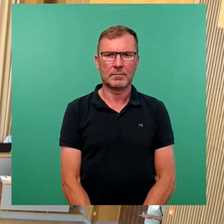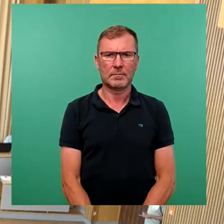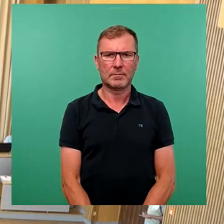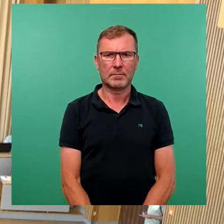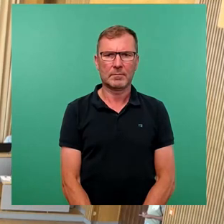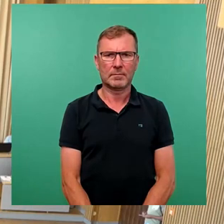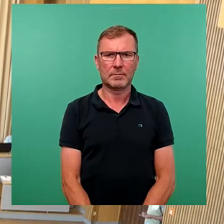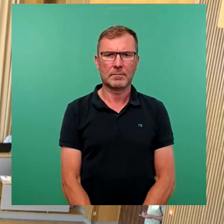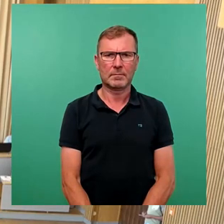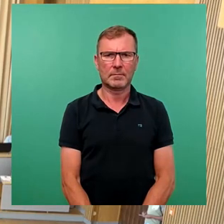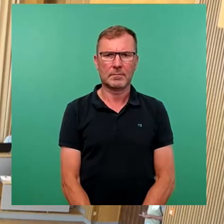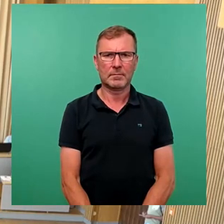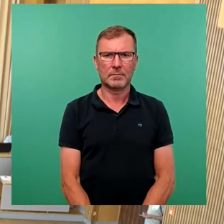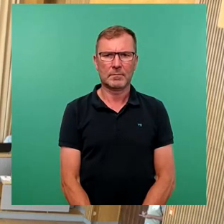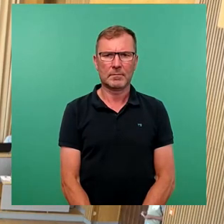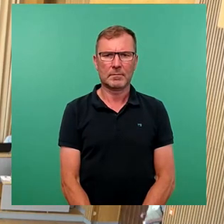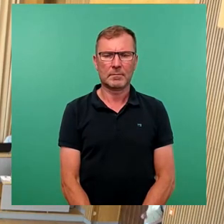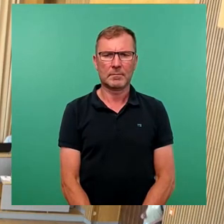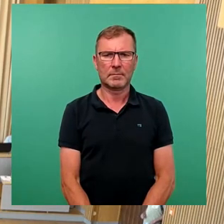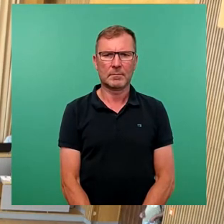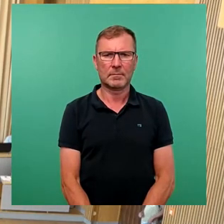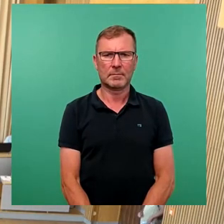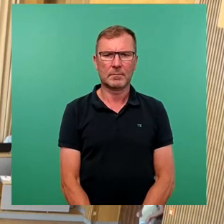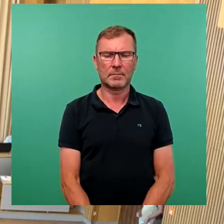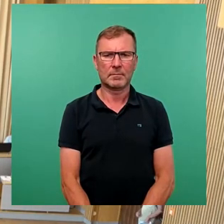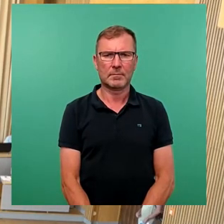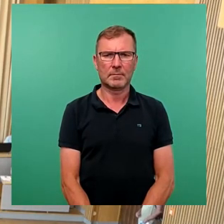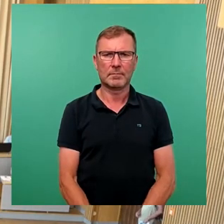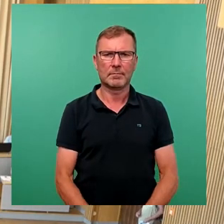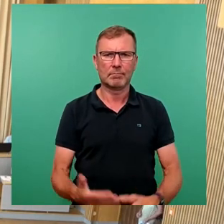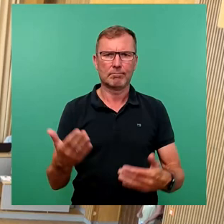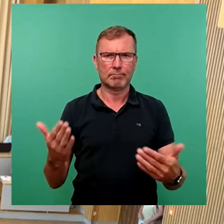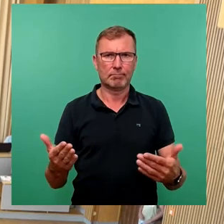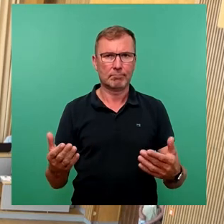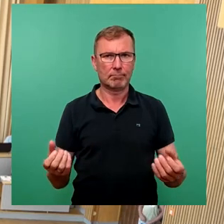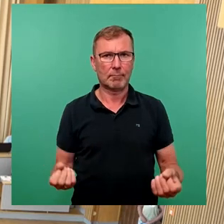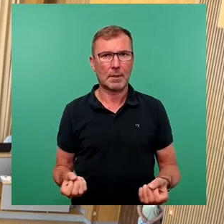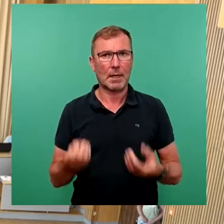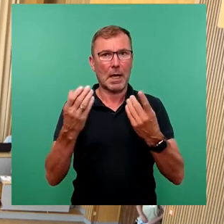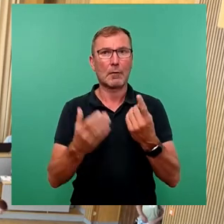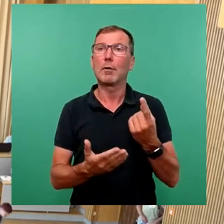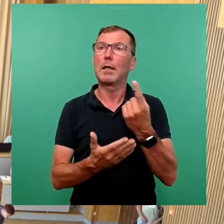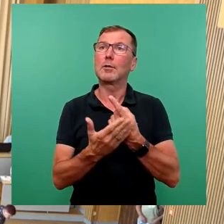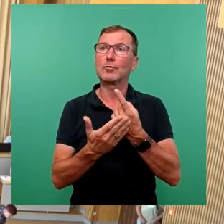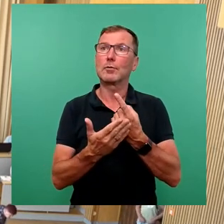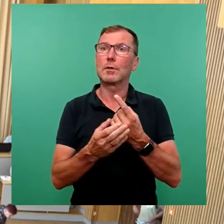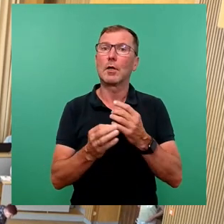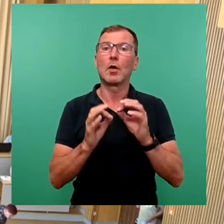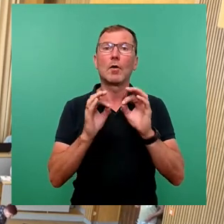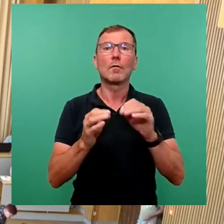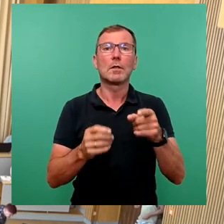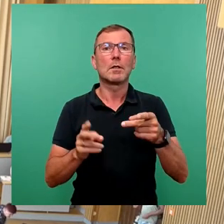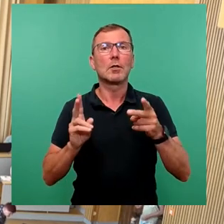der Fraktionsrunde für die Dissidenten, Herr